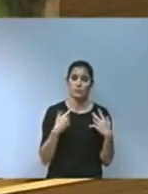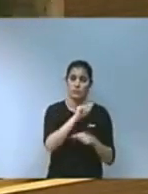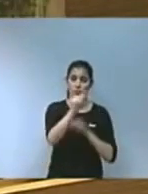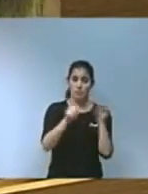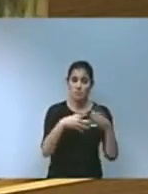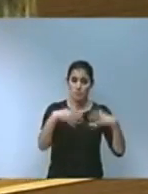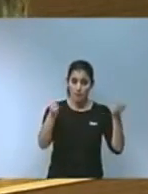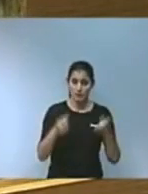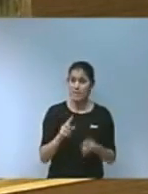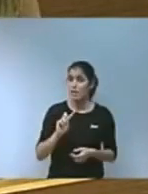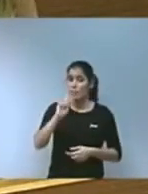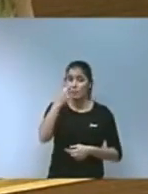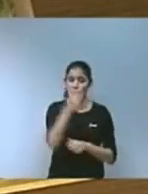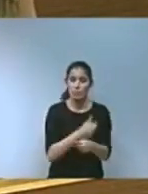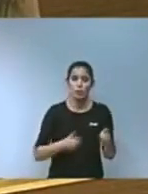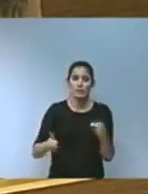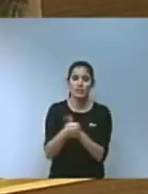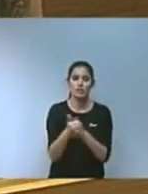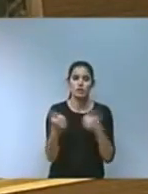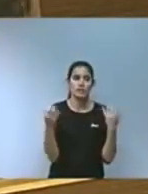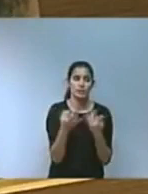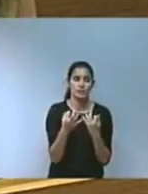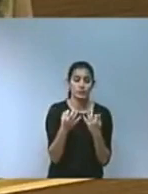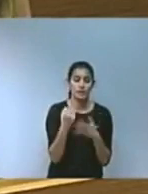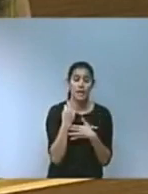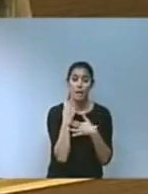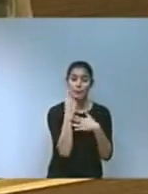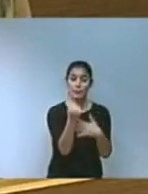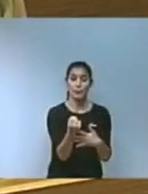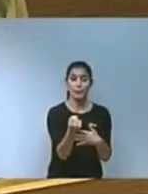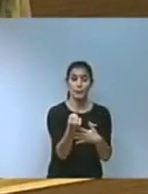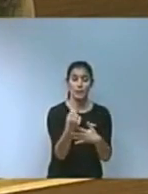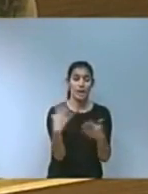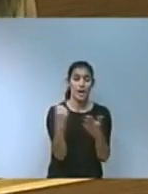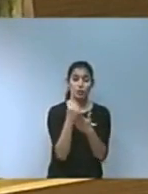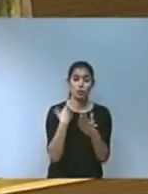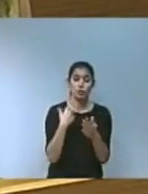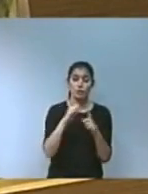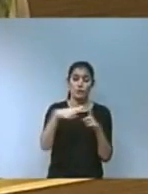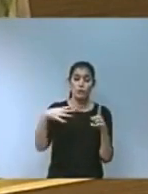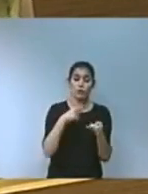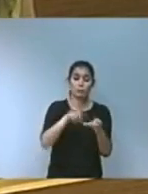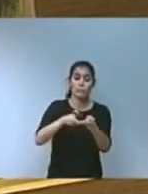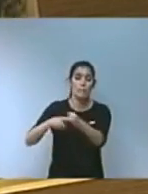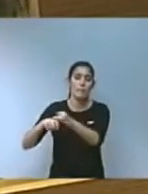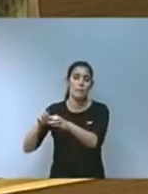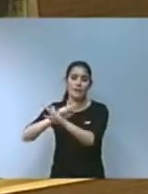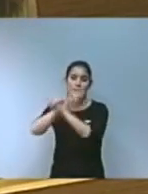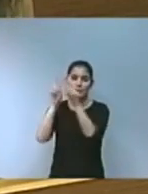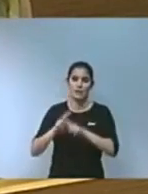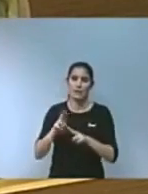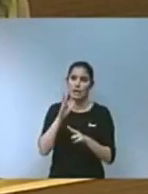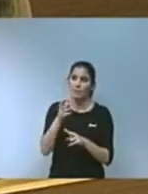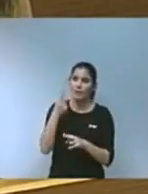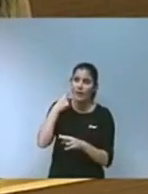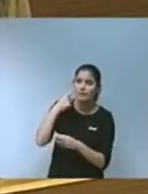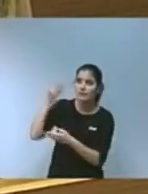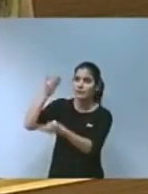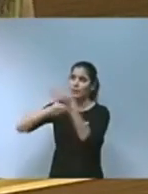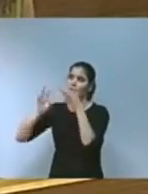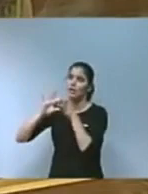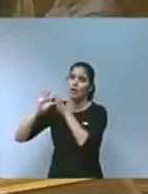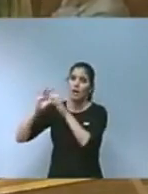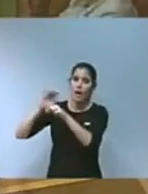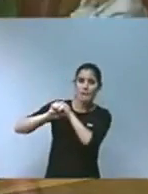també prioritat d'aquesta conselleria assistir a tots els foros estatals internacionals trobar sinergies i aliats com